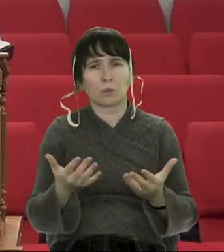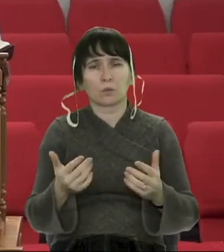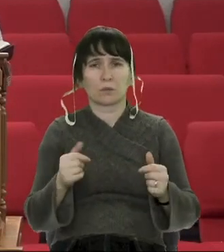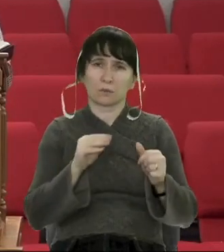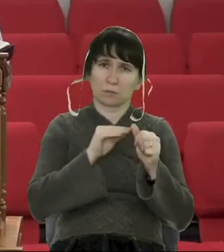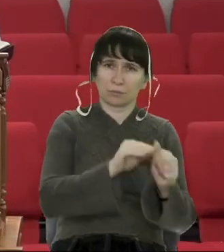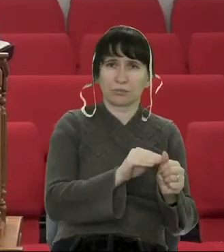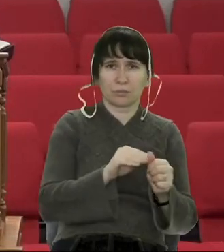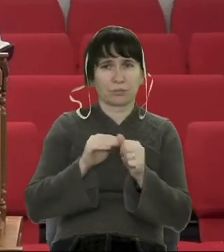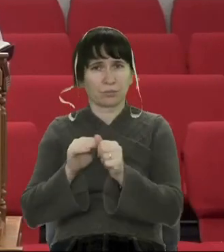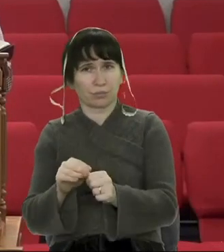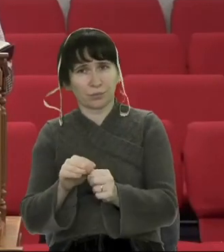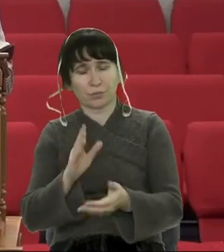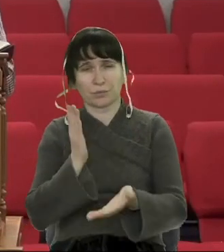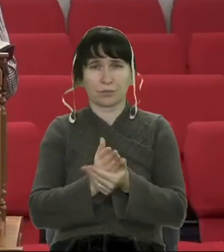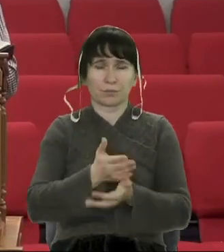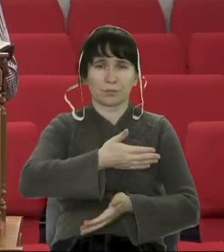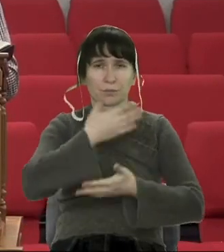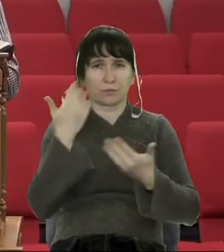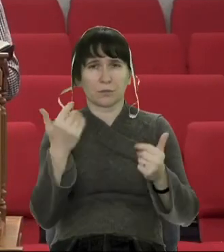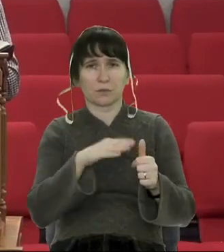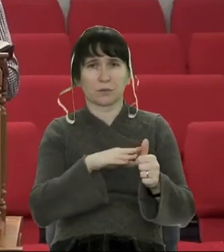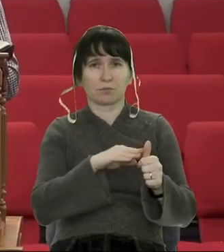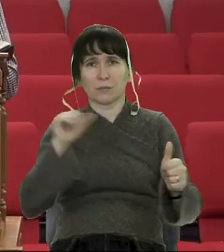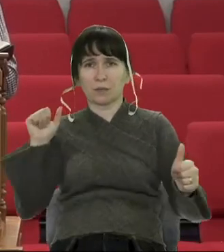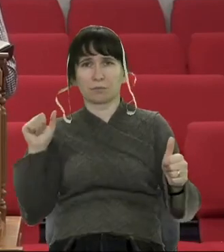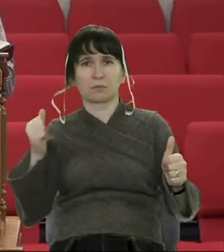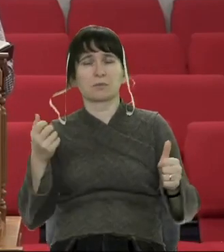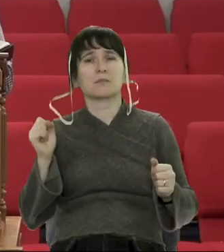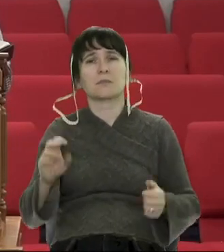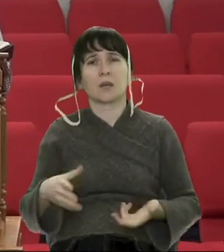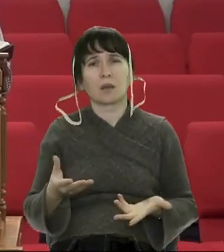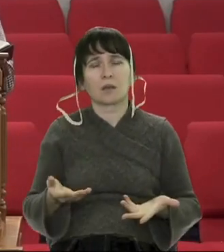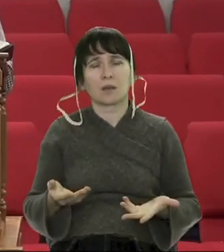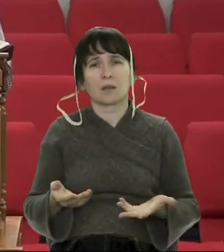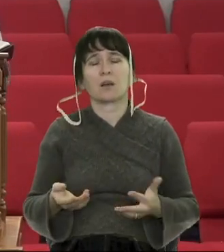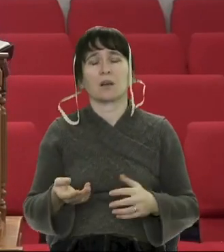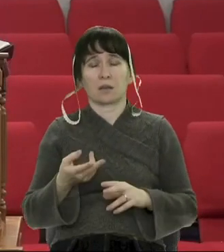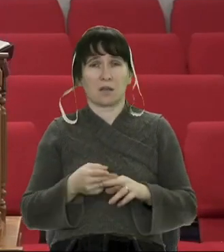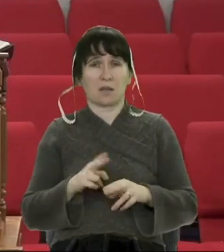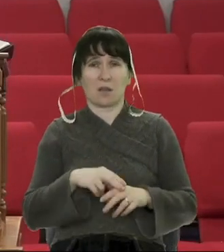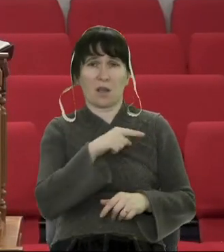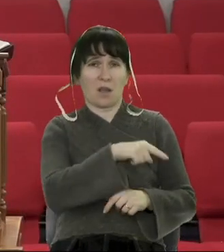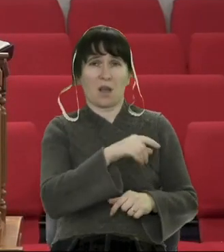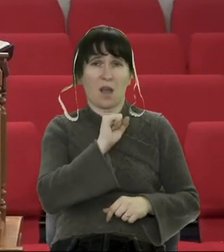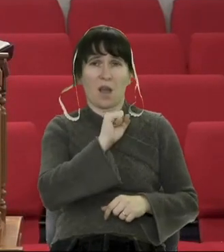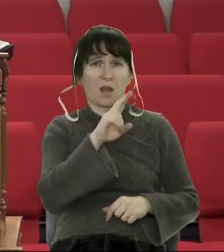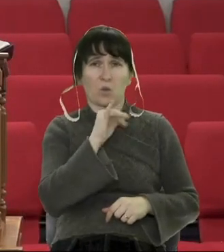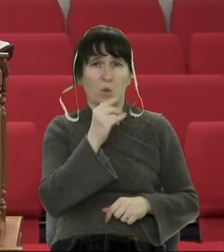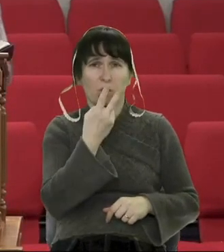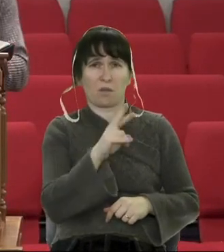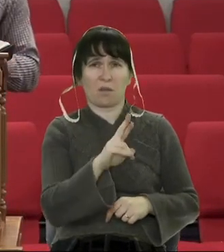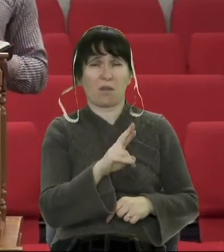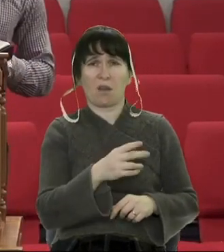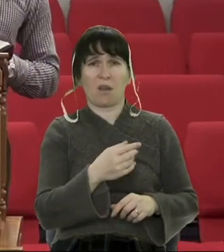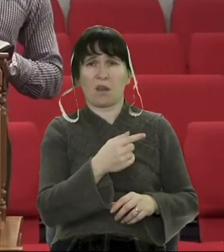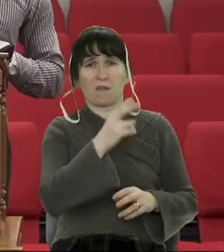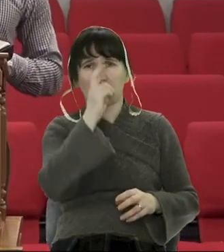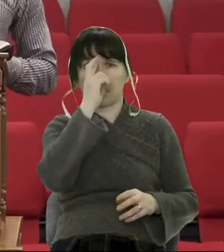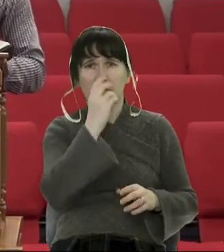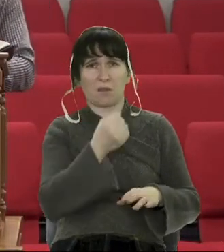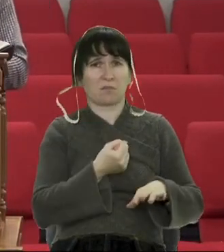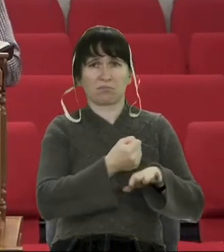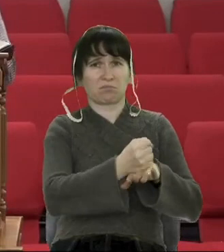І я, роздумуючи над цим текстом, собі задав таке питання. Адонія ж не став царем. А